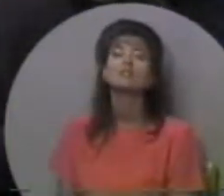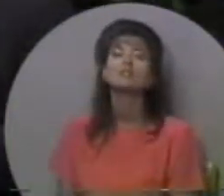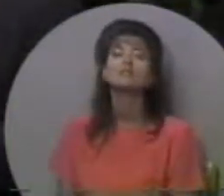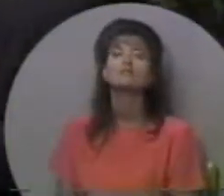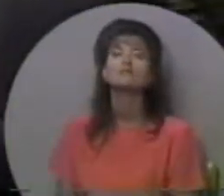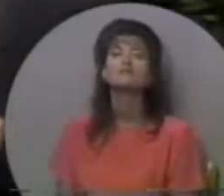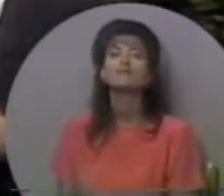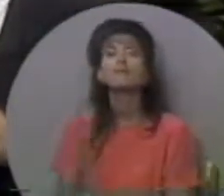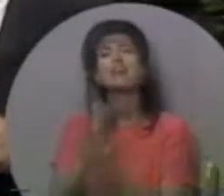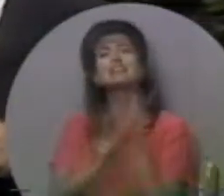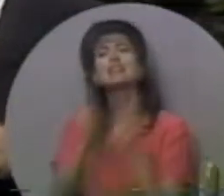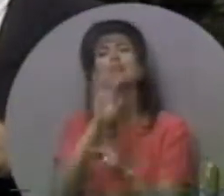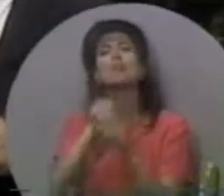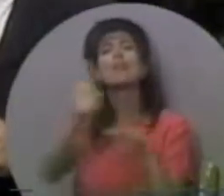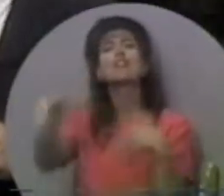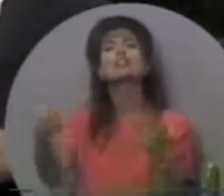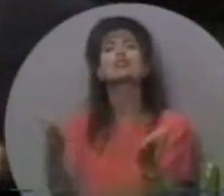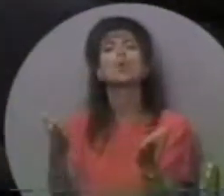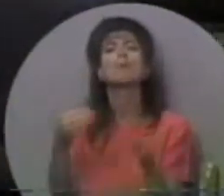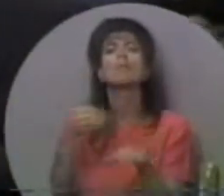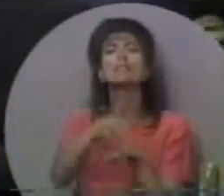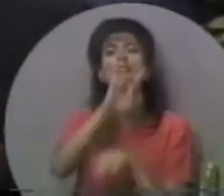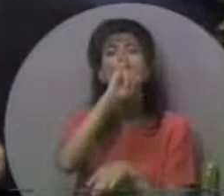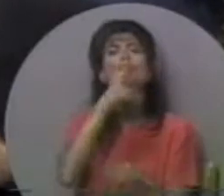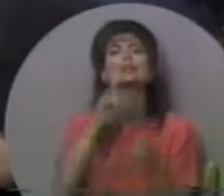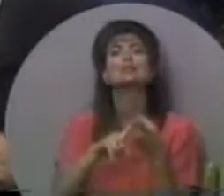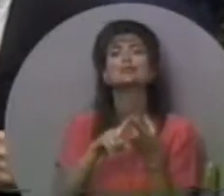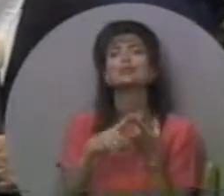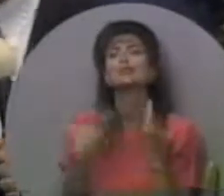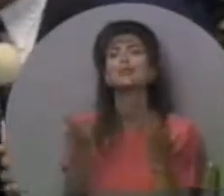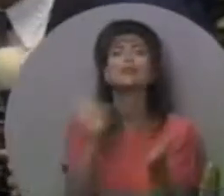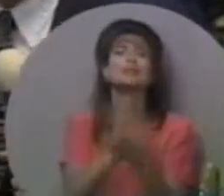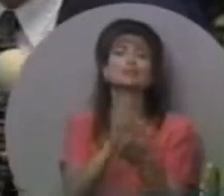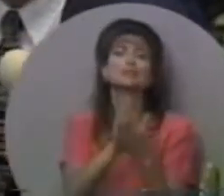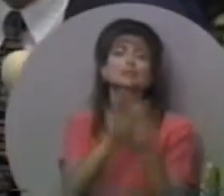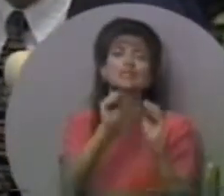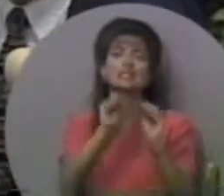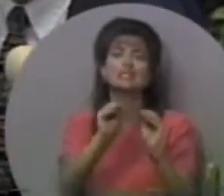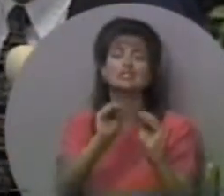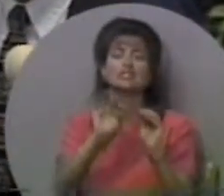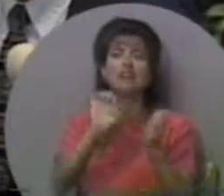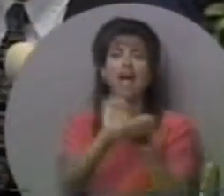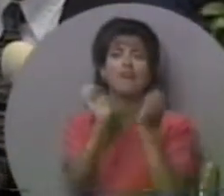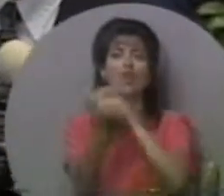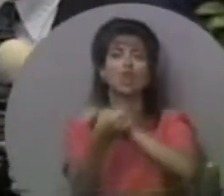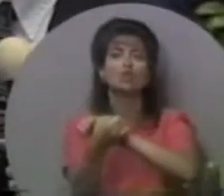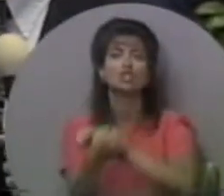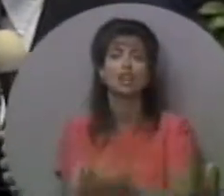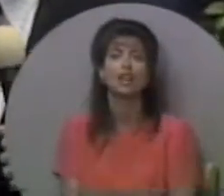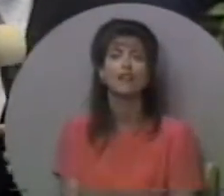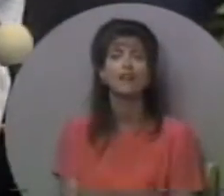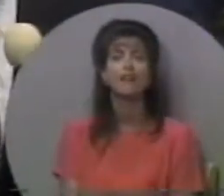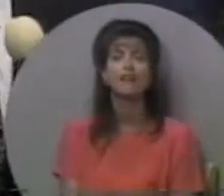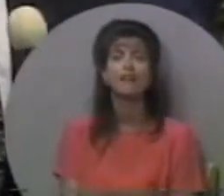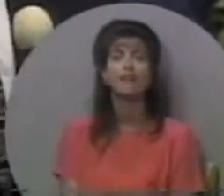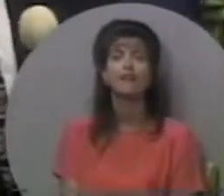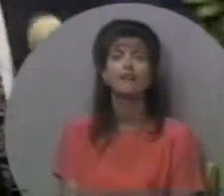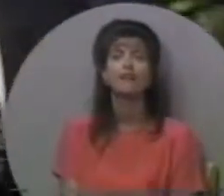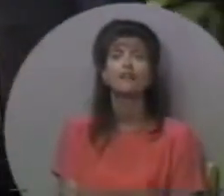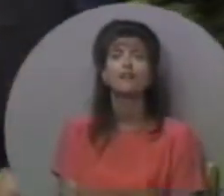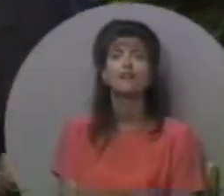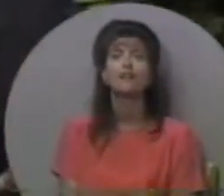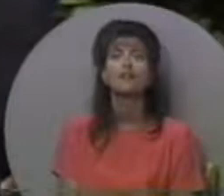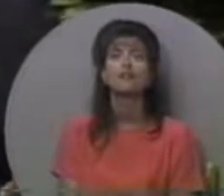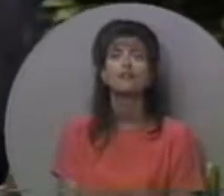Деякі люди в цій кімнаті відправляють дітей в школи, які навчають еволюцію.